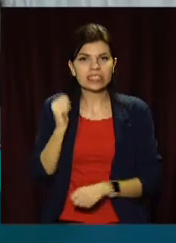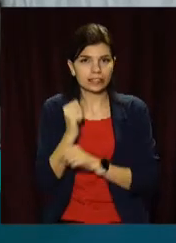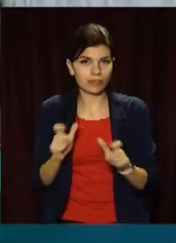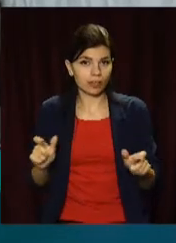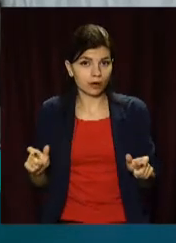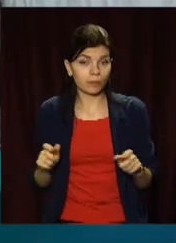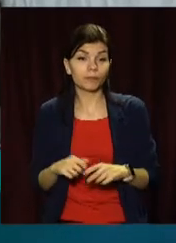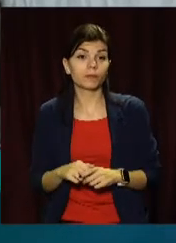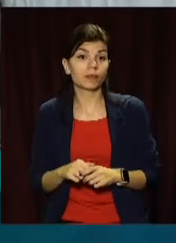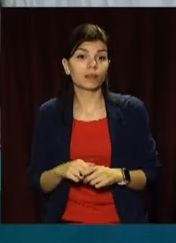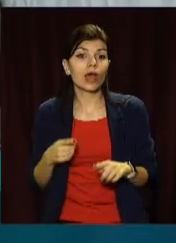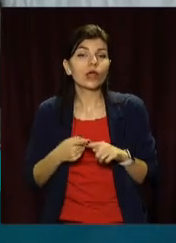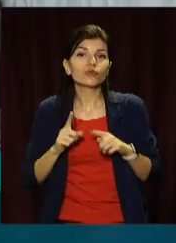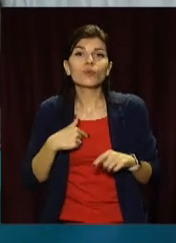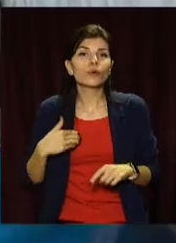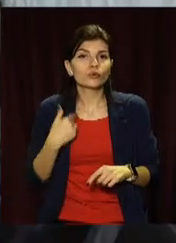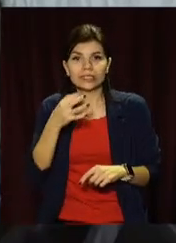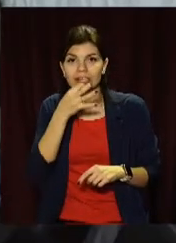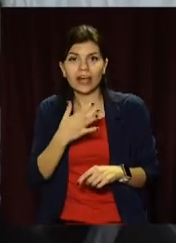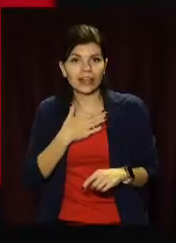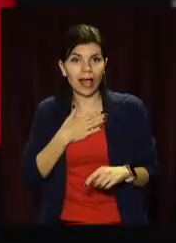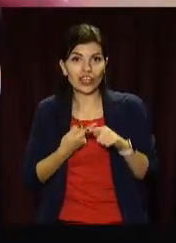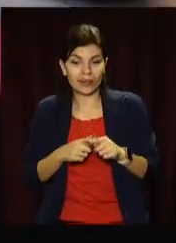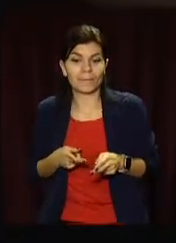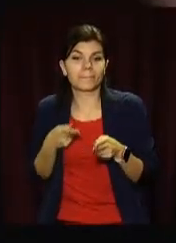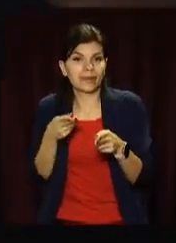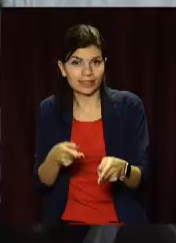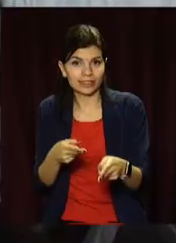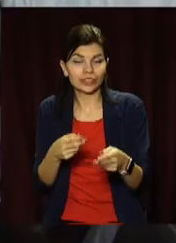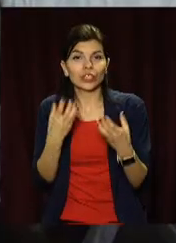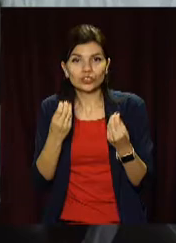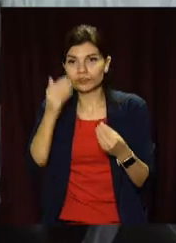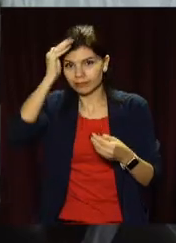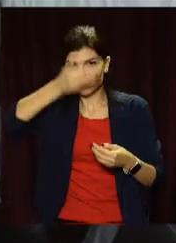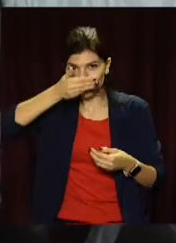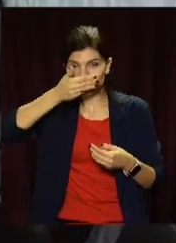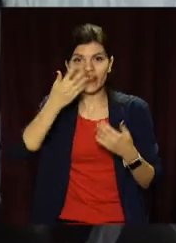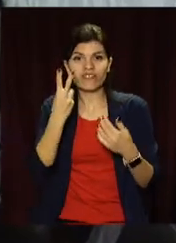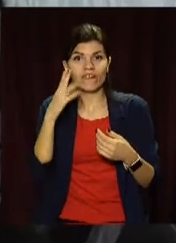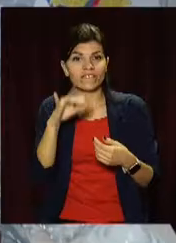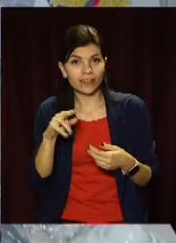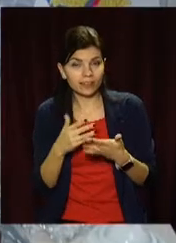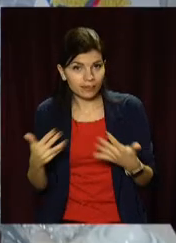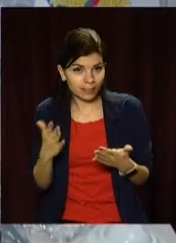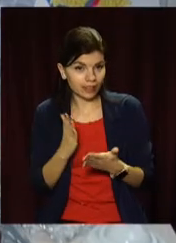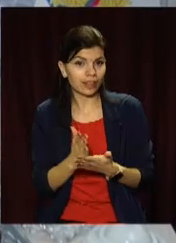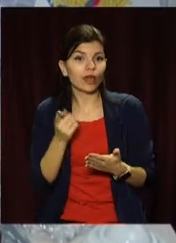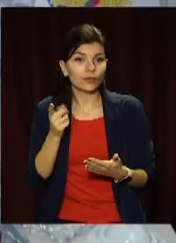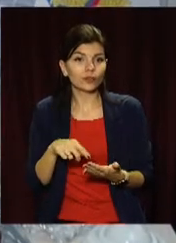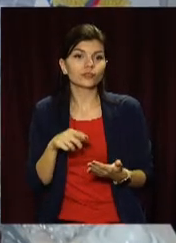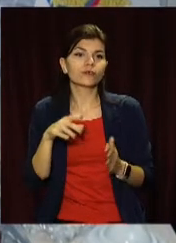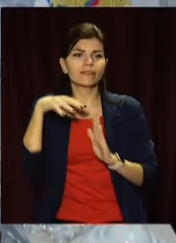що ми хочемо виразити нашим приїздам. Ще щитки двох рідів. Також